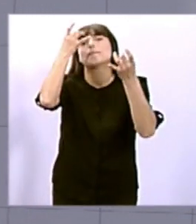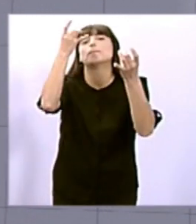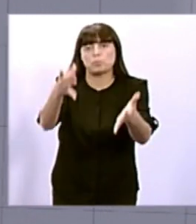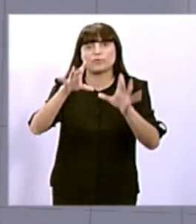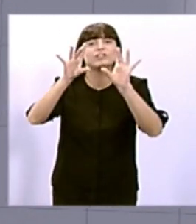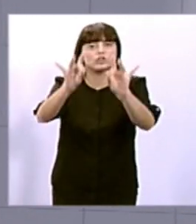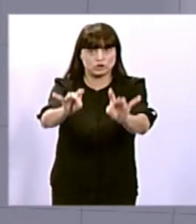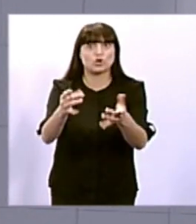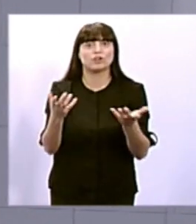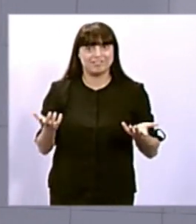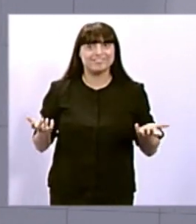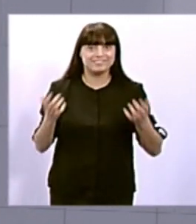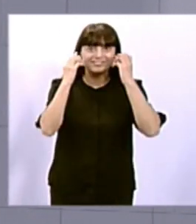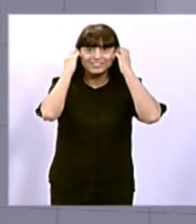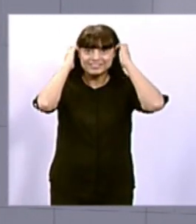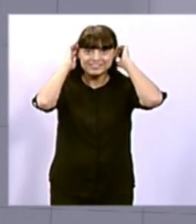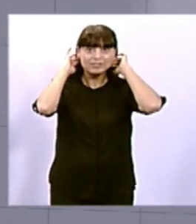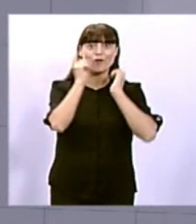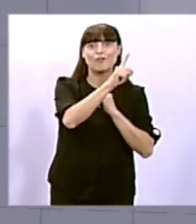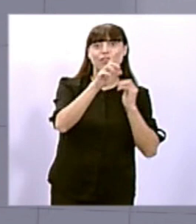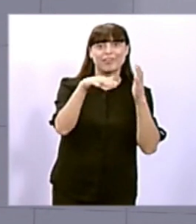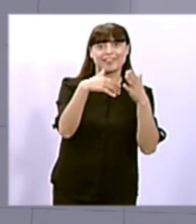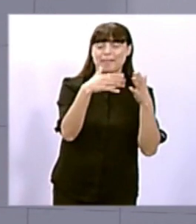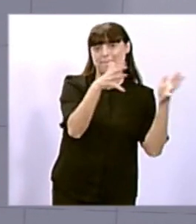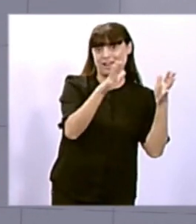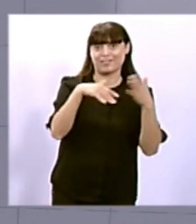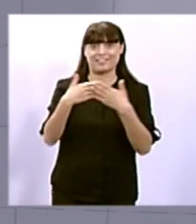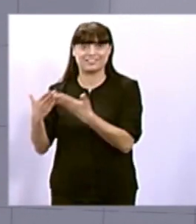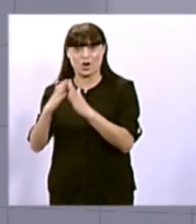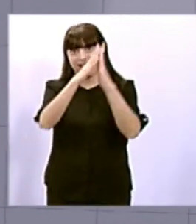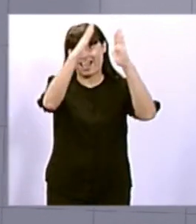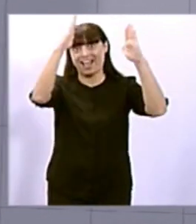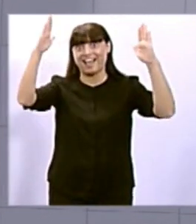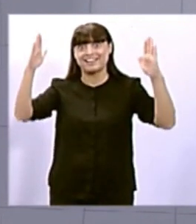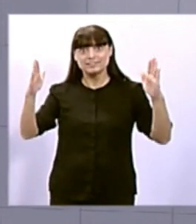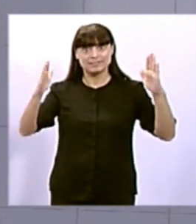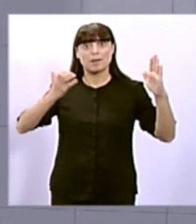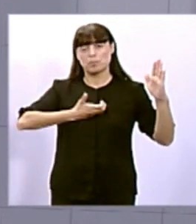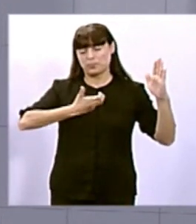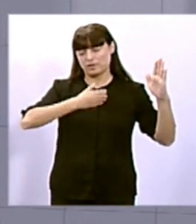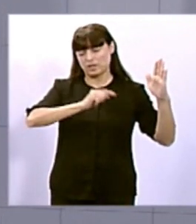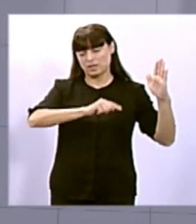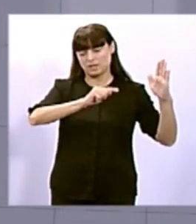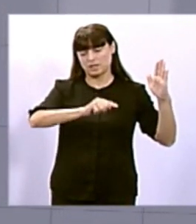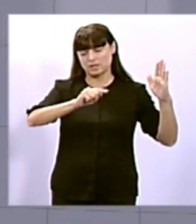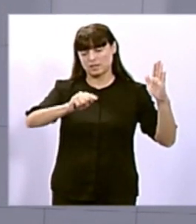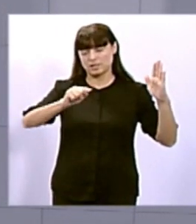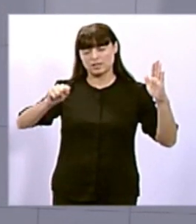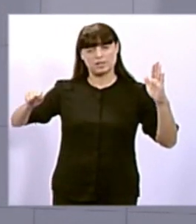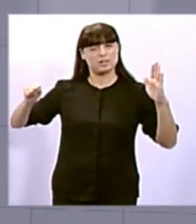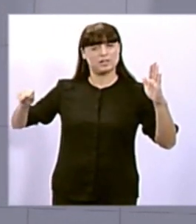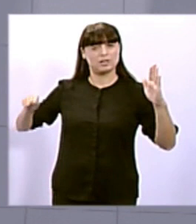ser. Per tant, durant tot aquest procés, el municipalisme, des de l'Associació Catalana de Municipis, però també des del municipalisme català amb la seva